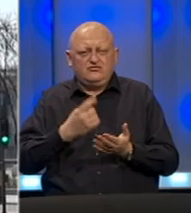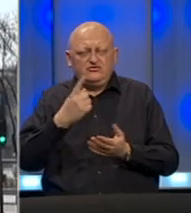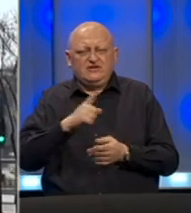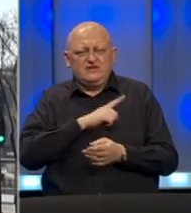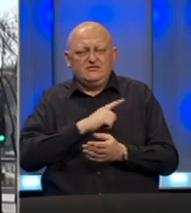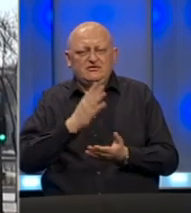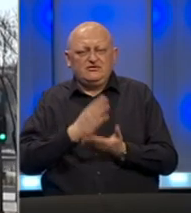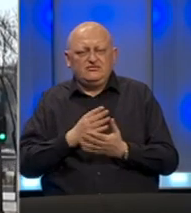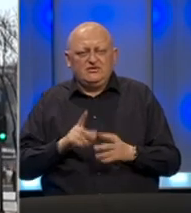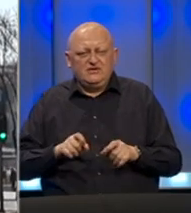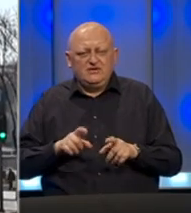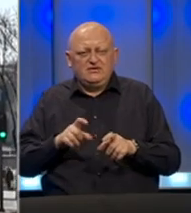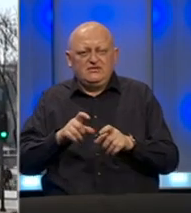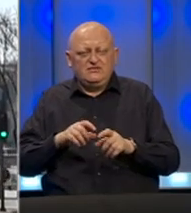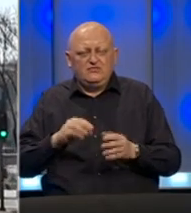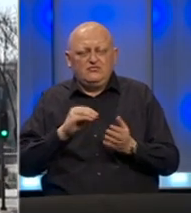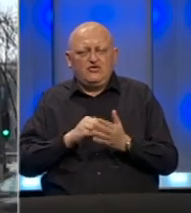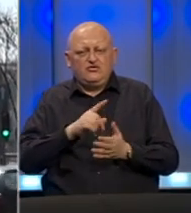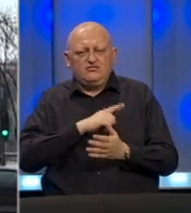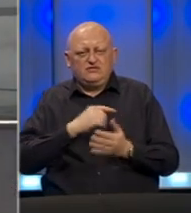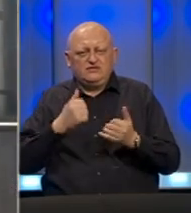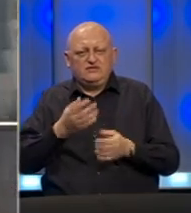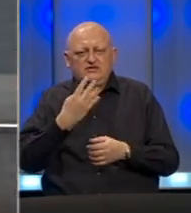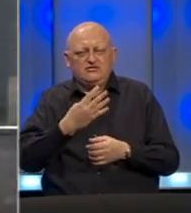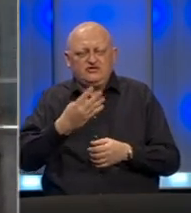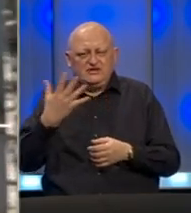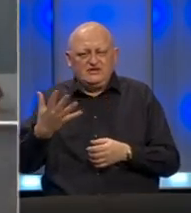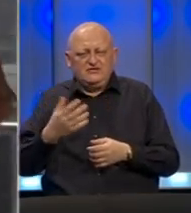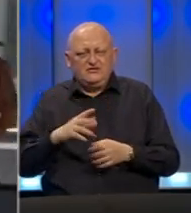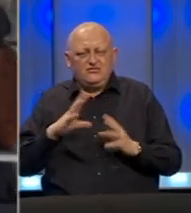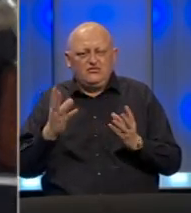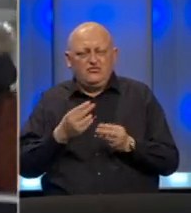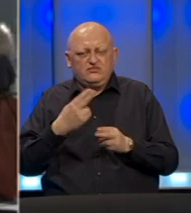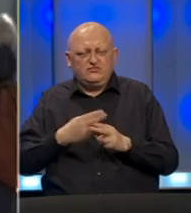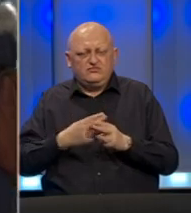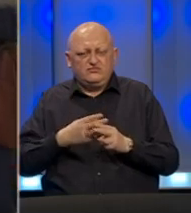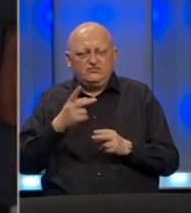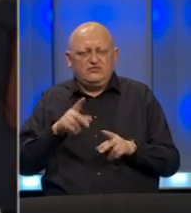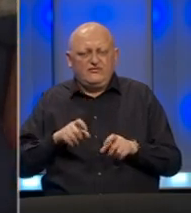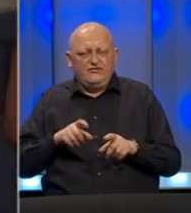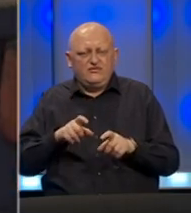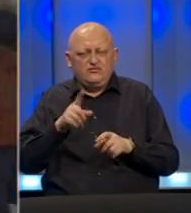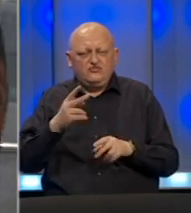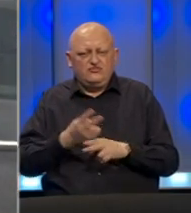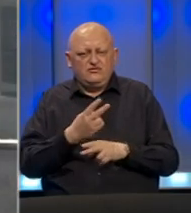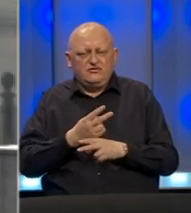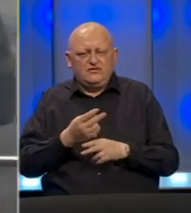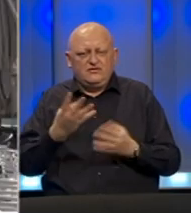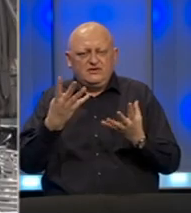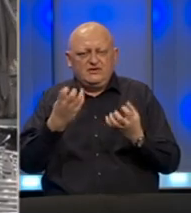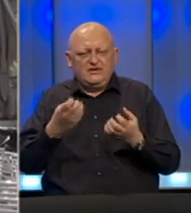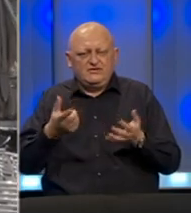smrtni slučaj od koronavirusa, pa je broj žrtava sada 45. Ukupan broj oboljelih od koronavirusa u ovoj zemlji iznosi